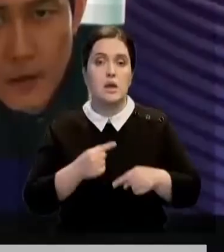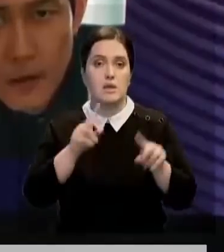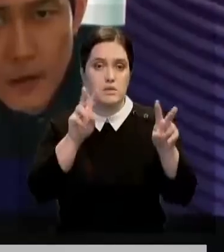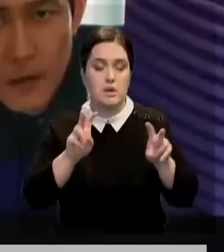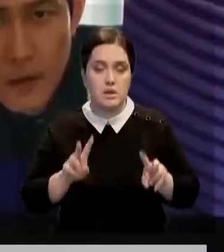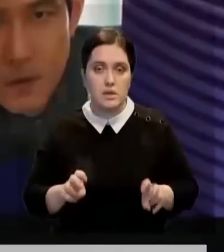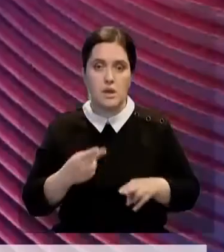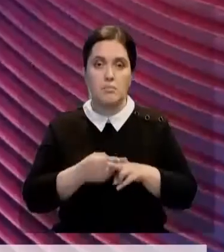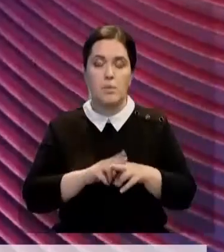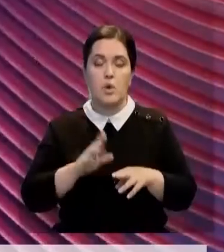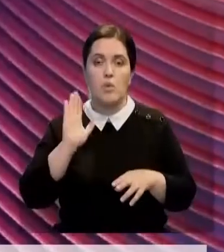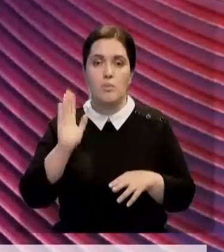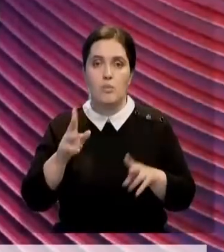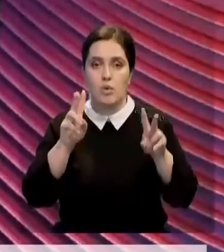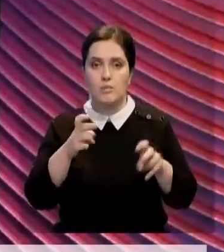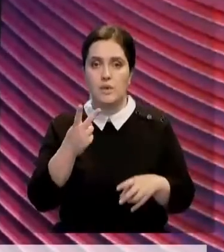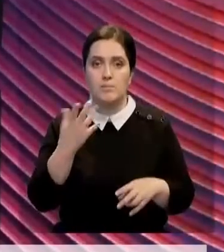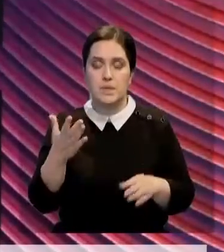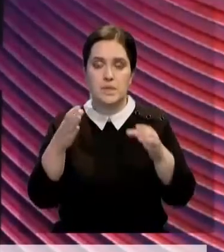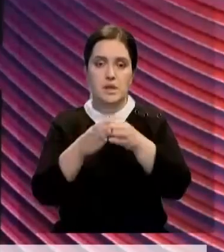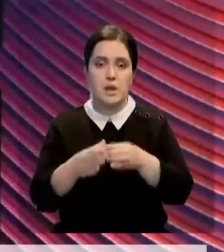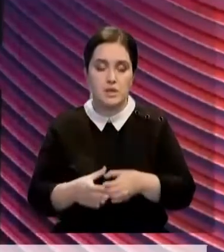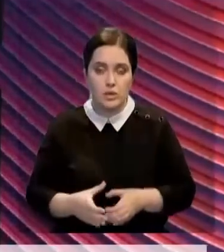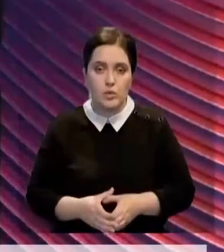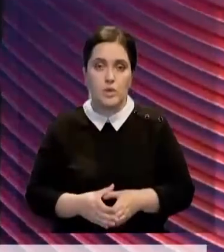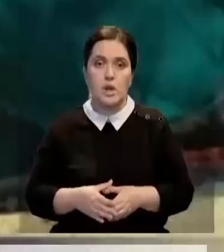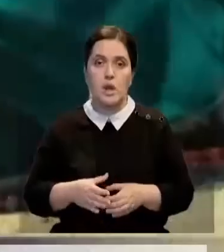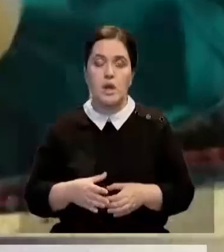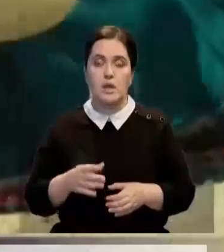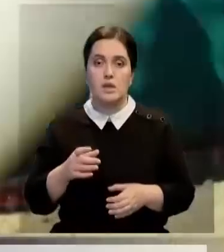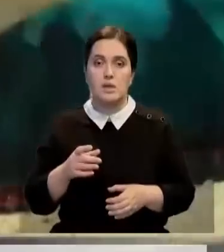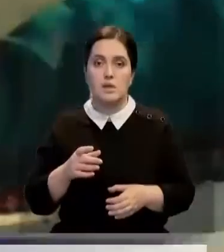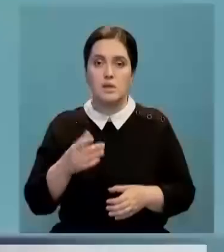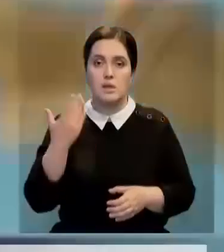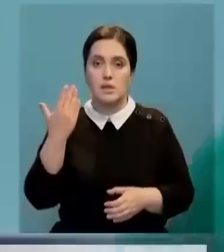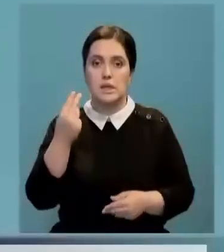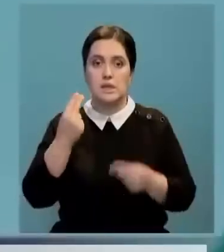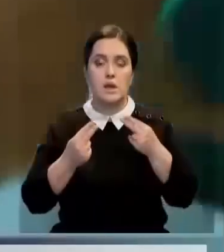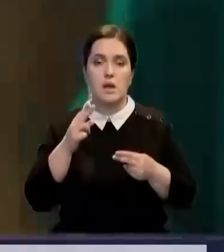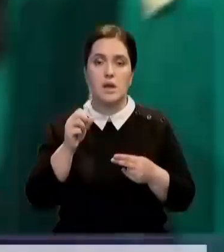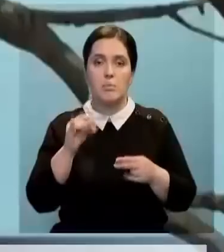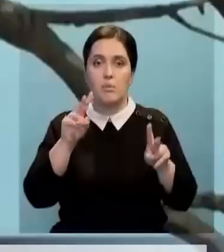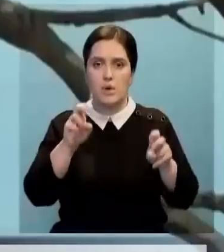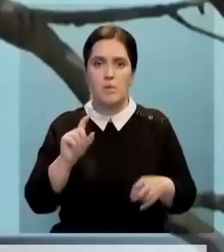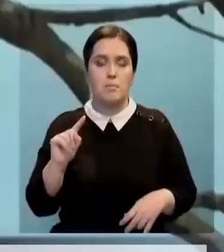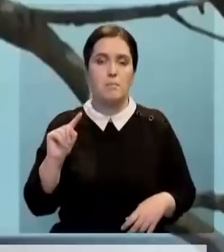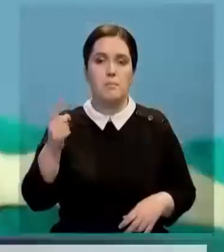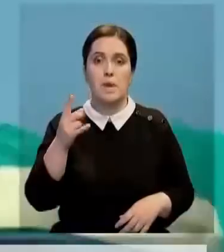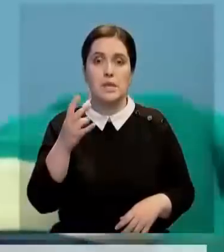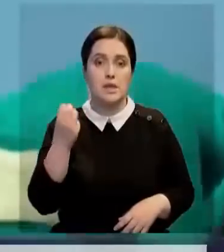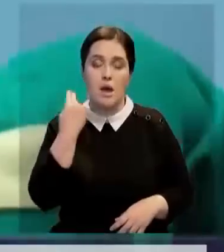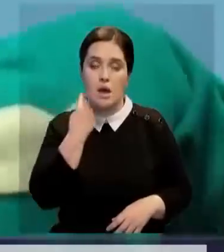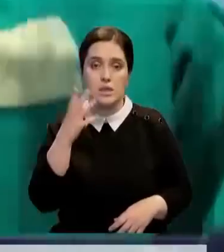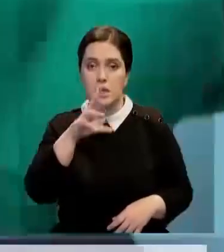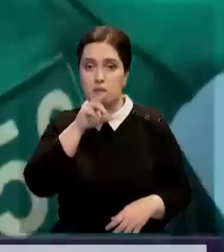Последний вынвинут сразу в 25 категориях. В свою очередь, хит Netflix «Игра в кальмара» стал первым неанглоязычным